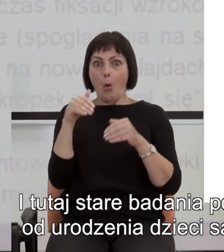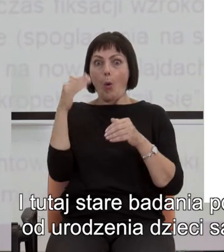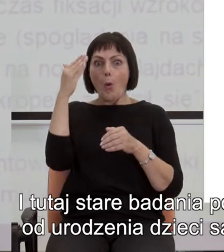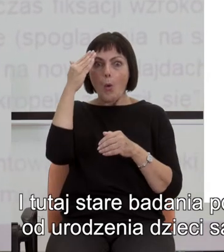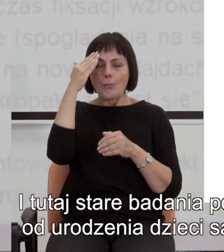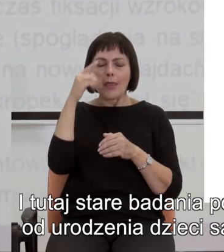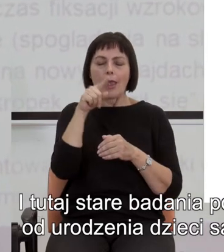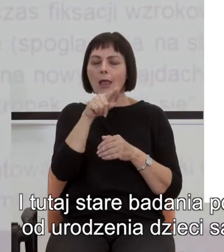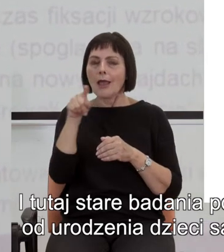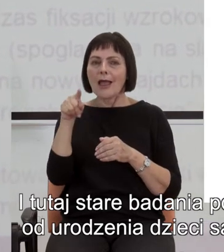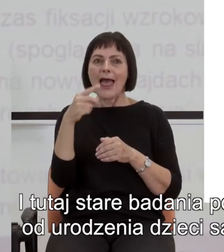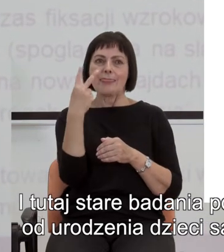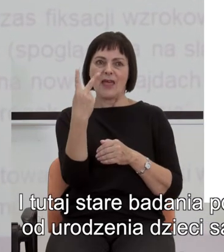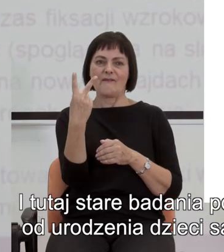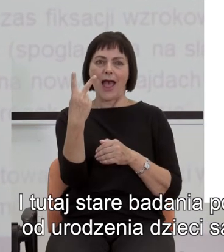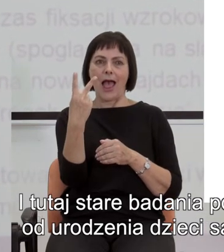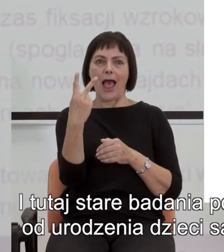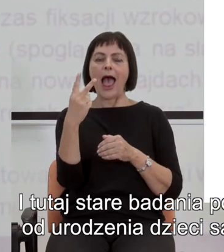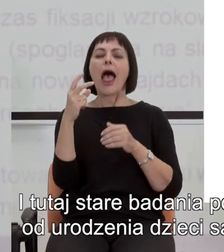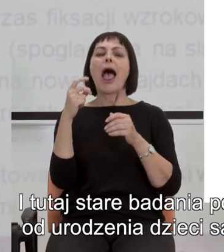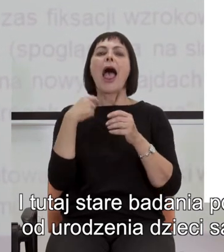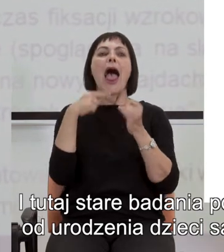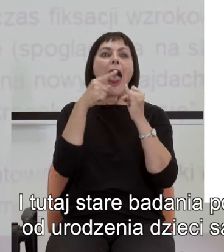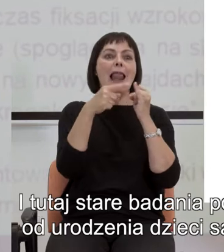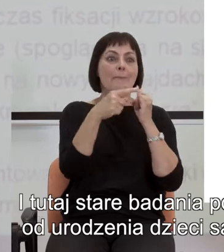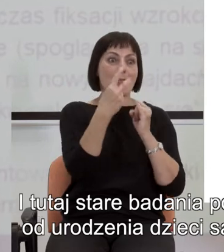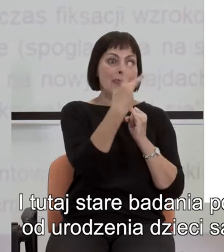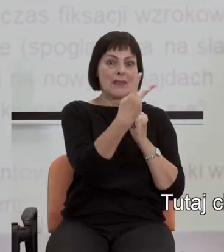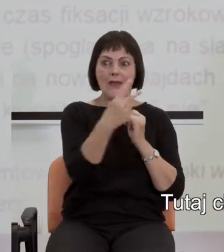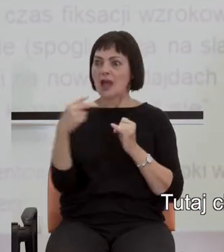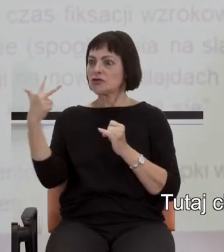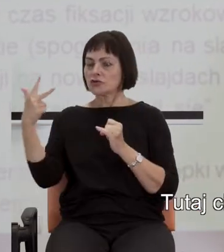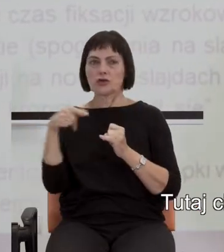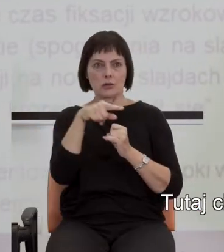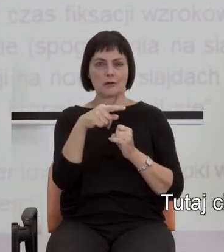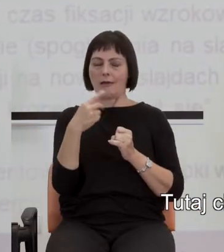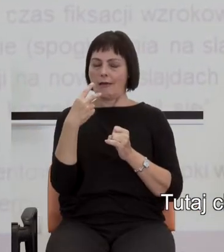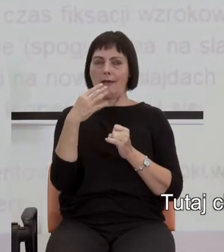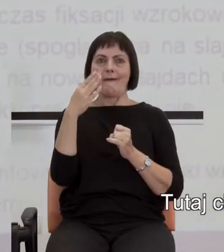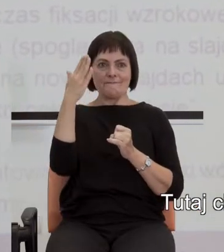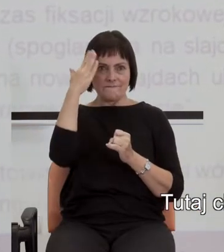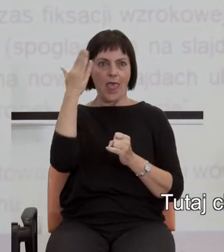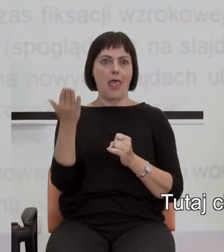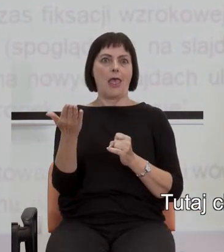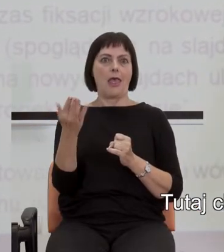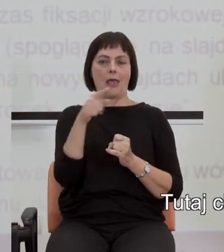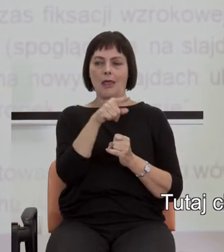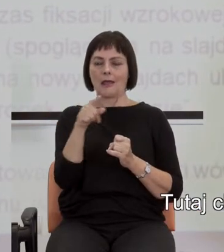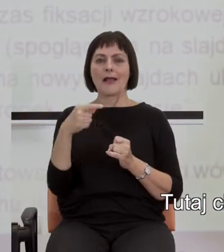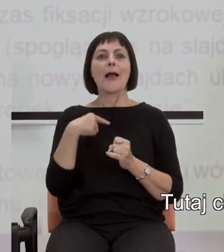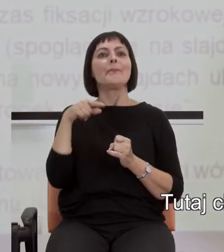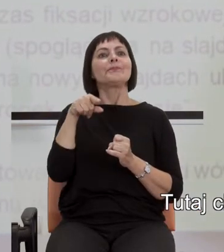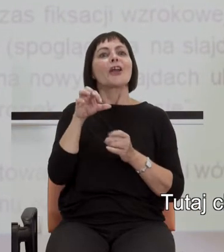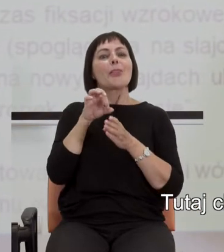rozróżnić dwa elementy od trzech elementów. Tutaj chciałbym Państwa wprowadzić trochę do